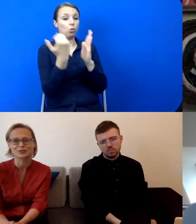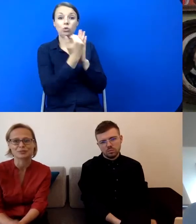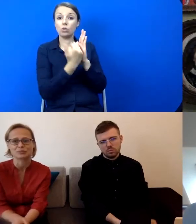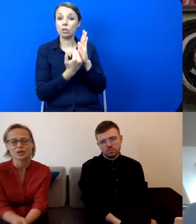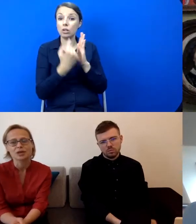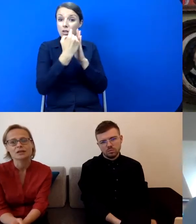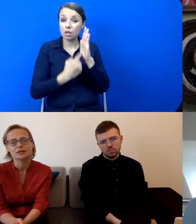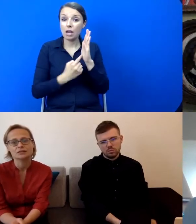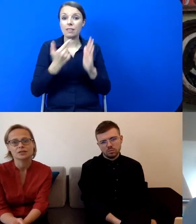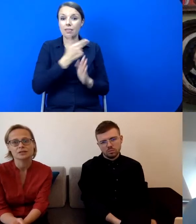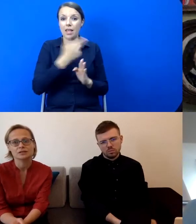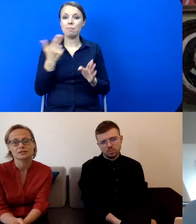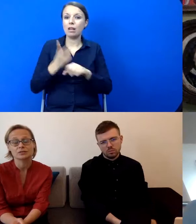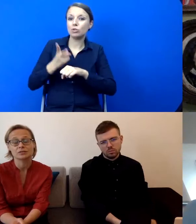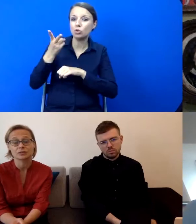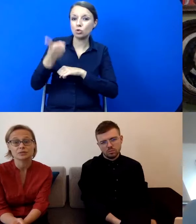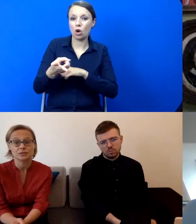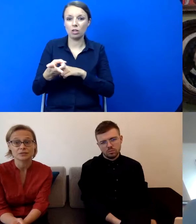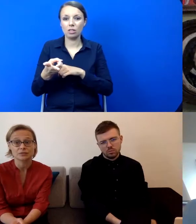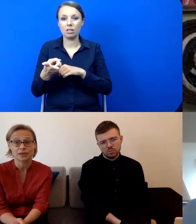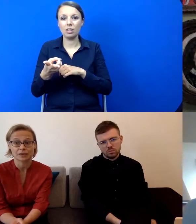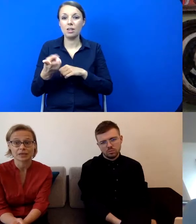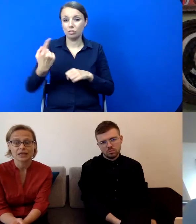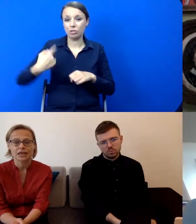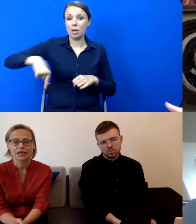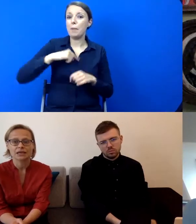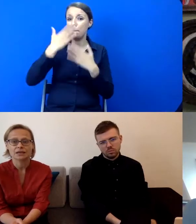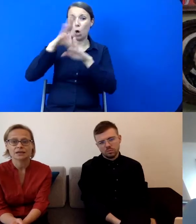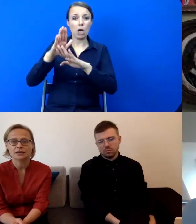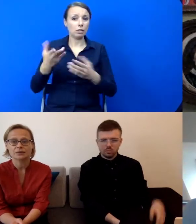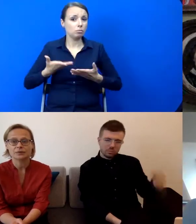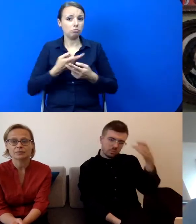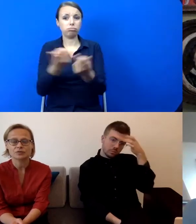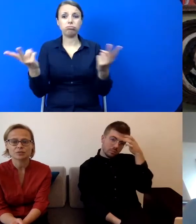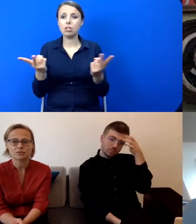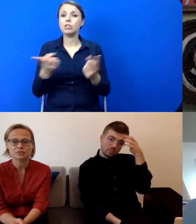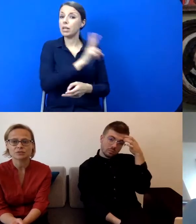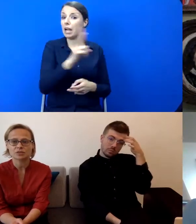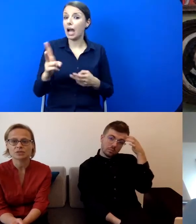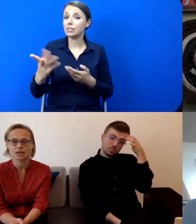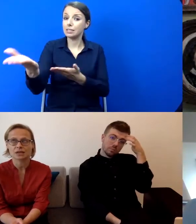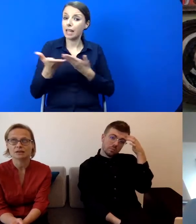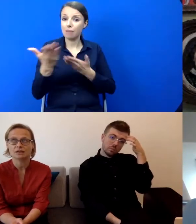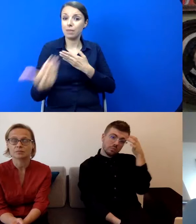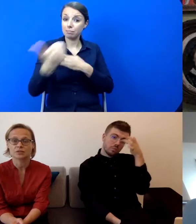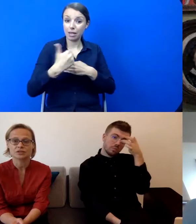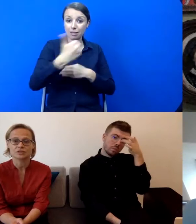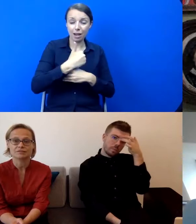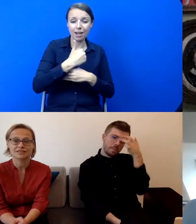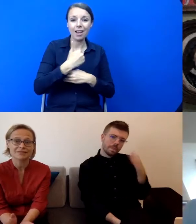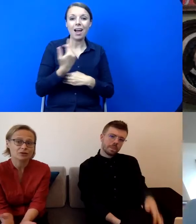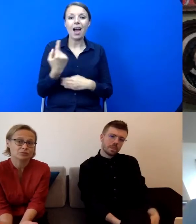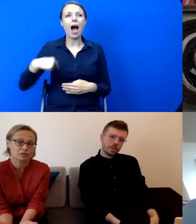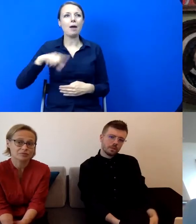dostępu do tego, co prezentujemy. Uświadomiliśmy sobie, że przy